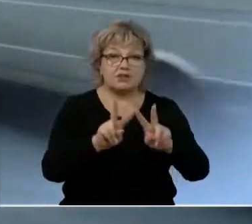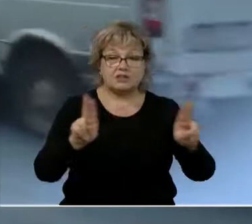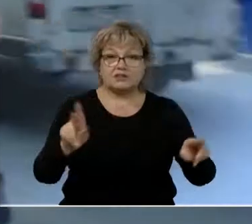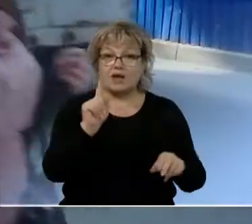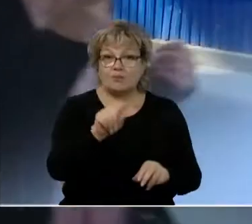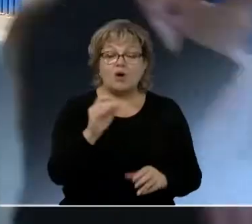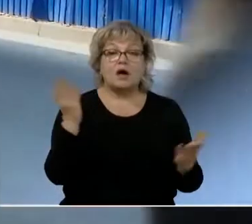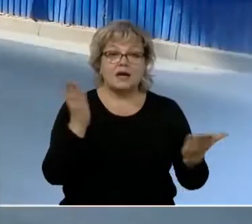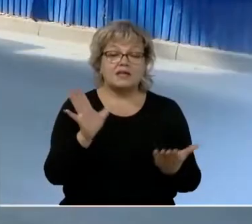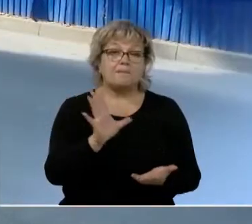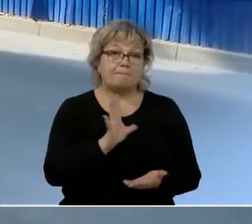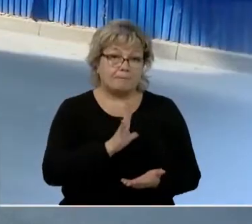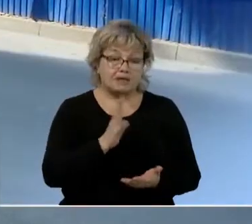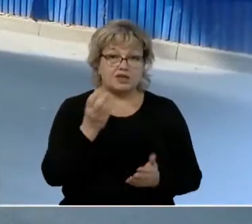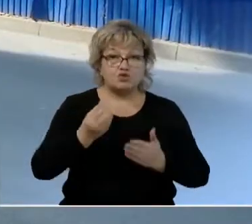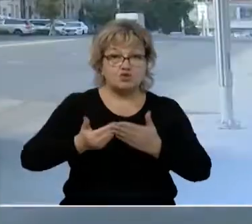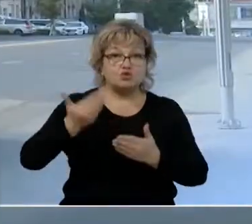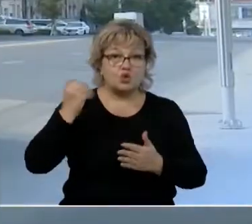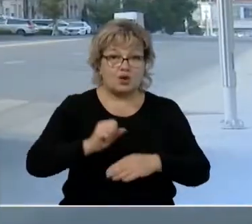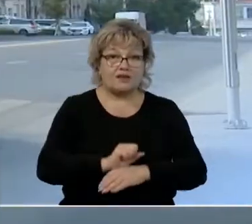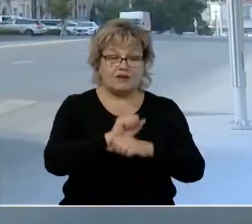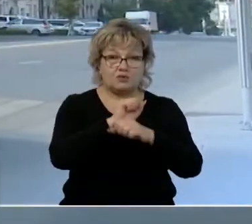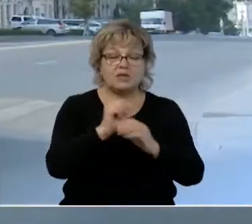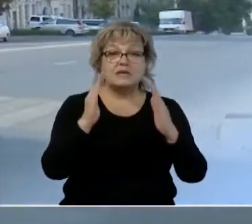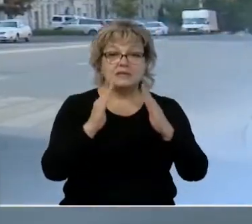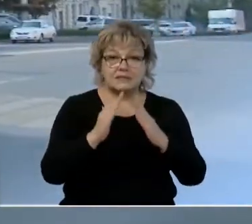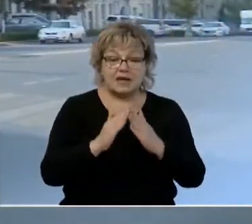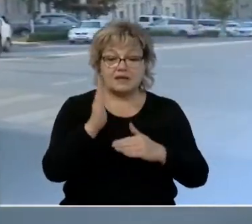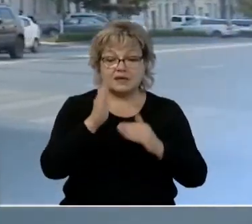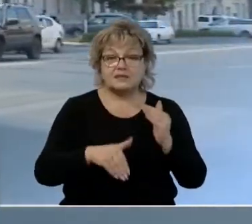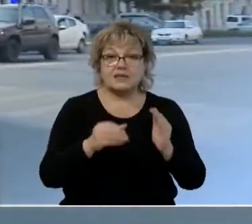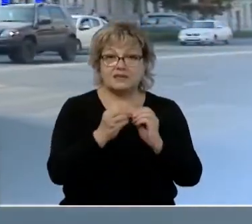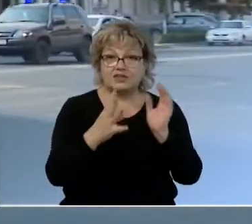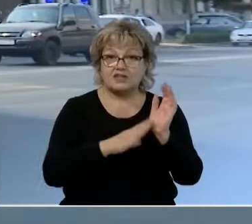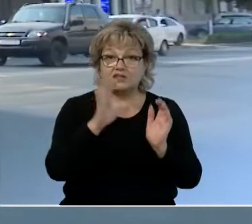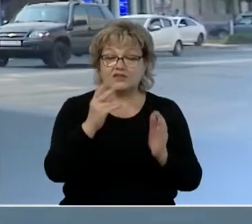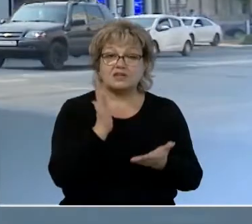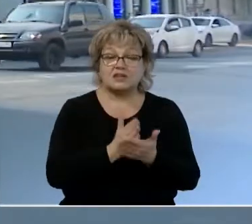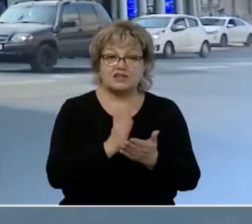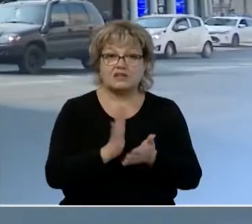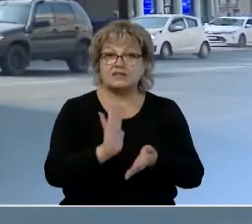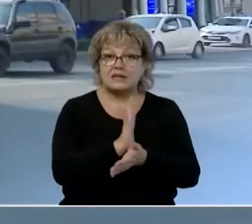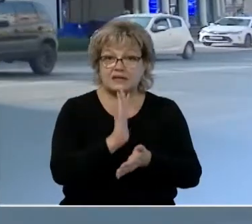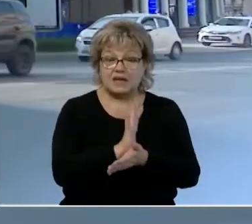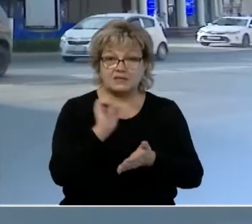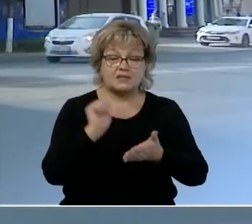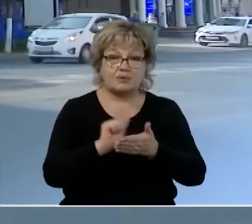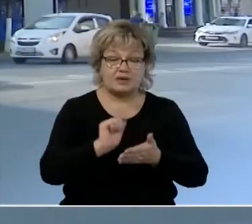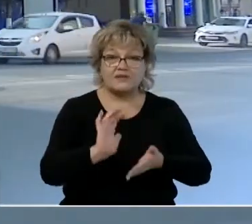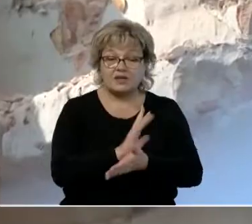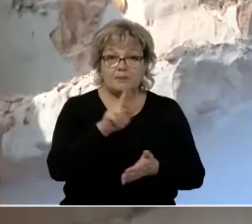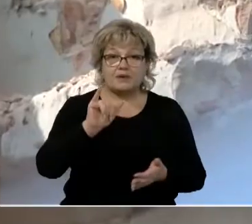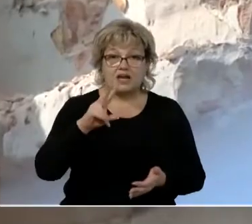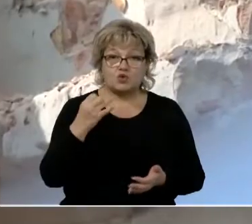тому, каким оно было еще до революции. Здание конца 19 века, где размещалась редакция и типография газеты